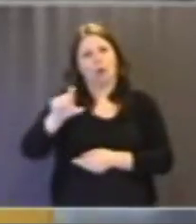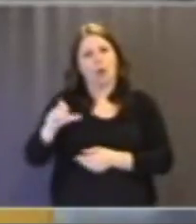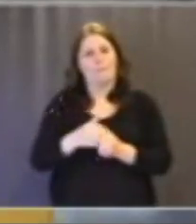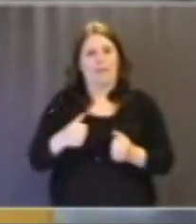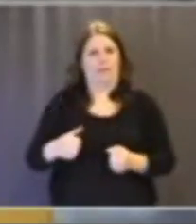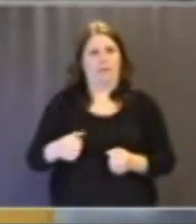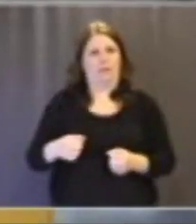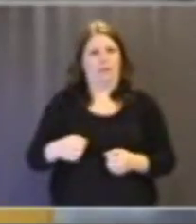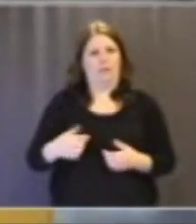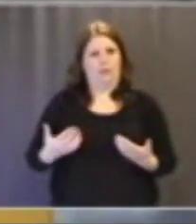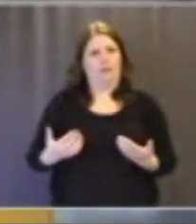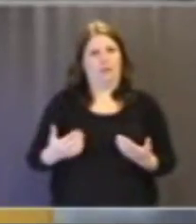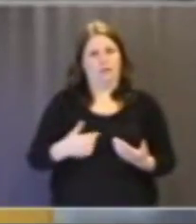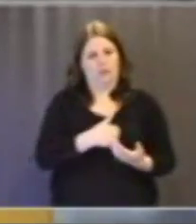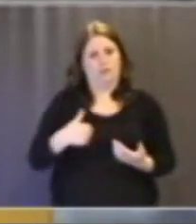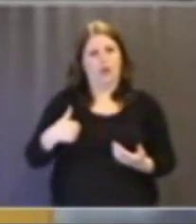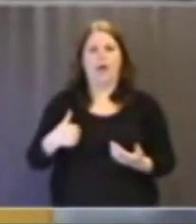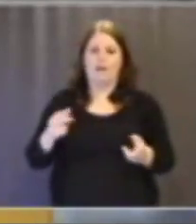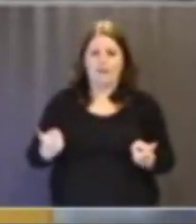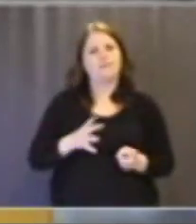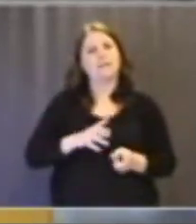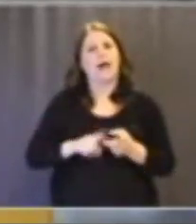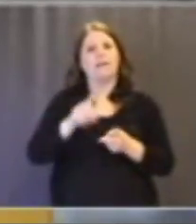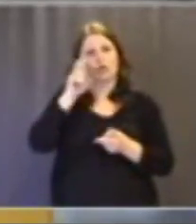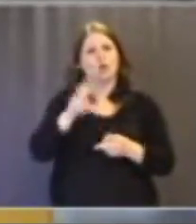försöker rädda Saab med lite annan syn på entreprenörskap också.